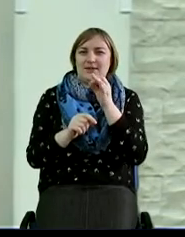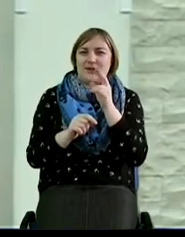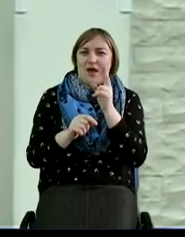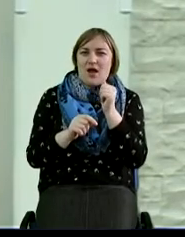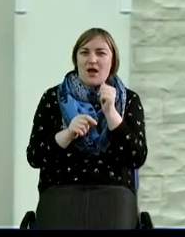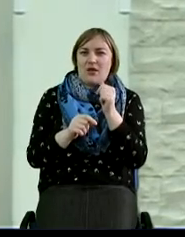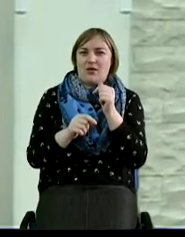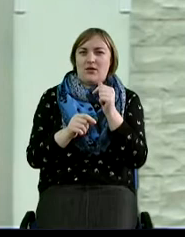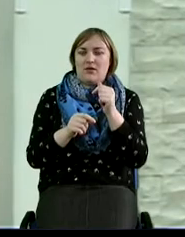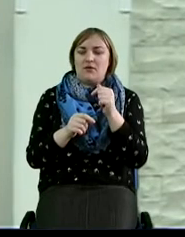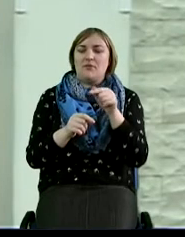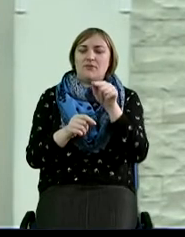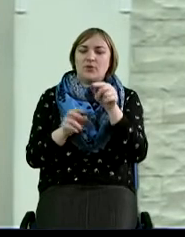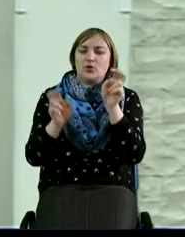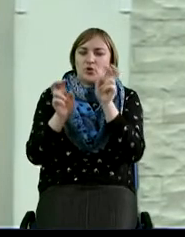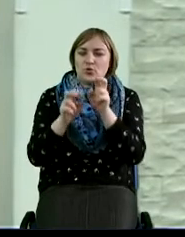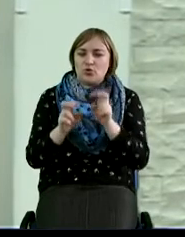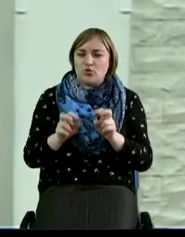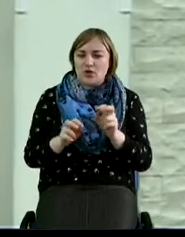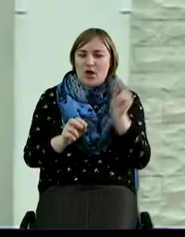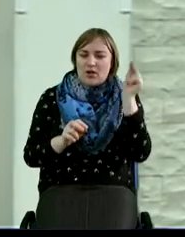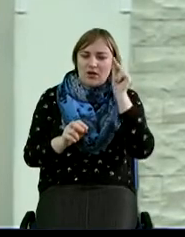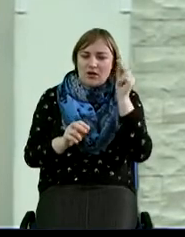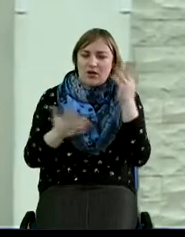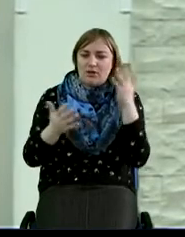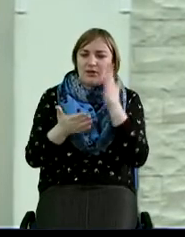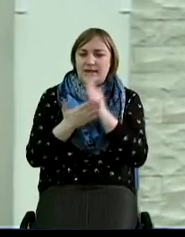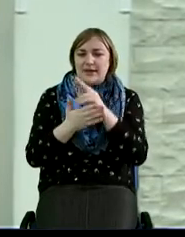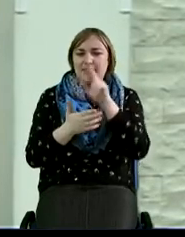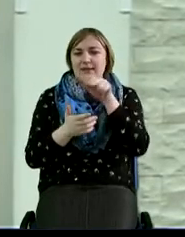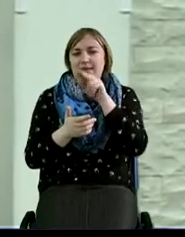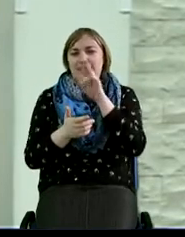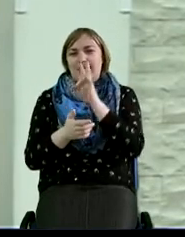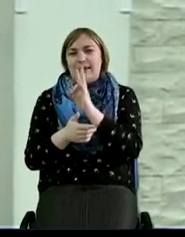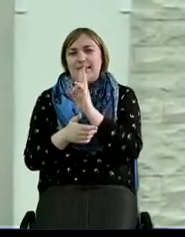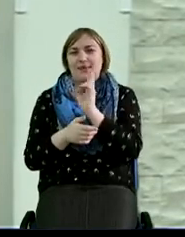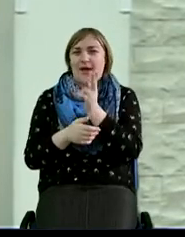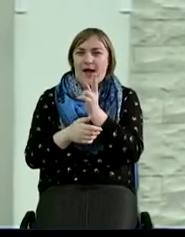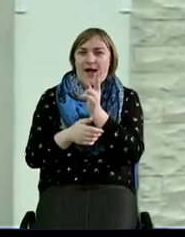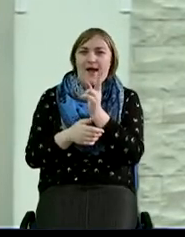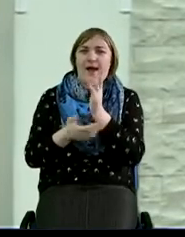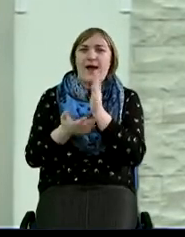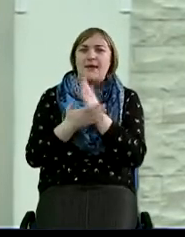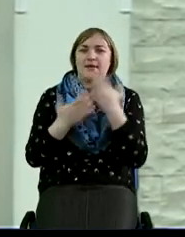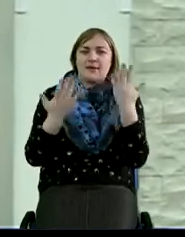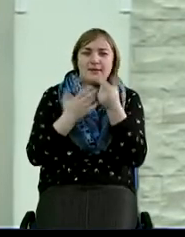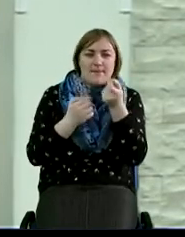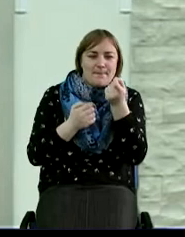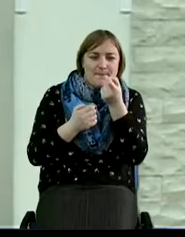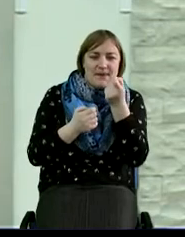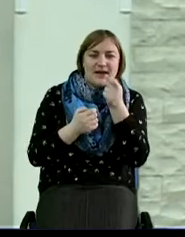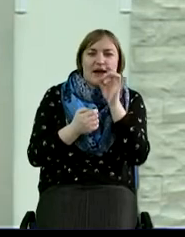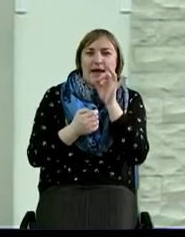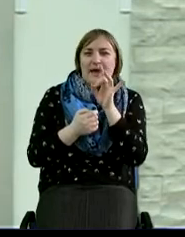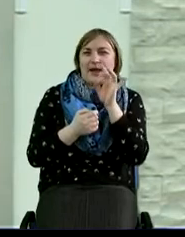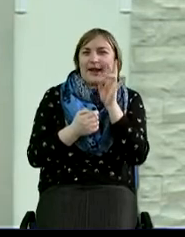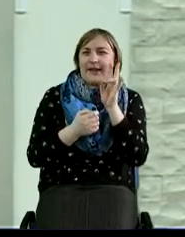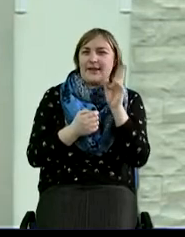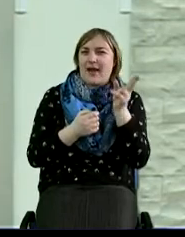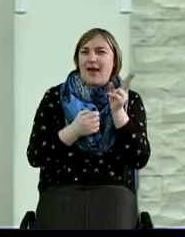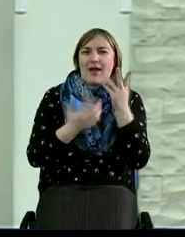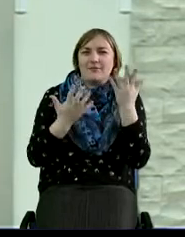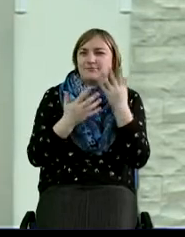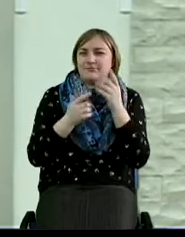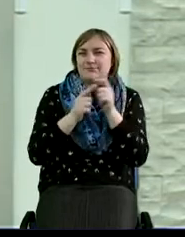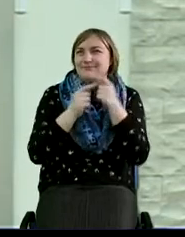и они изучали какую-то там… Есть ДНК, мы знаем, а есть какие-то вот микро-РНК. Я даже не знаю, что это такое, в